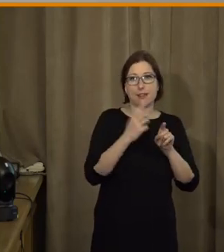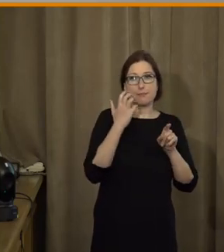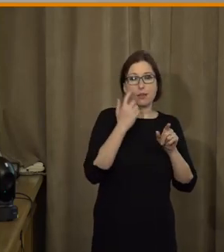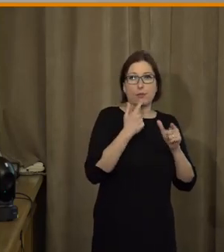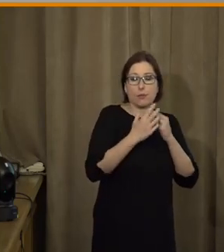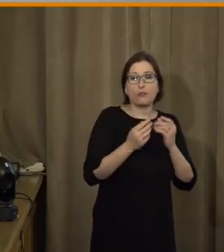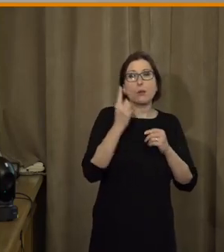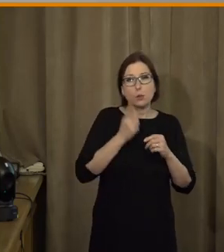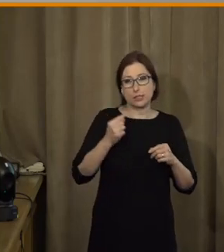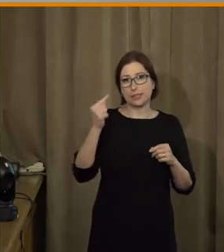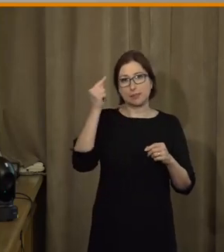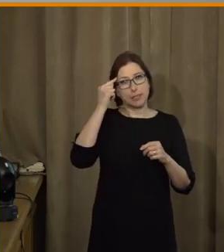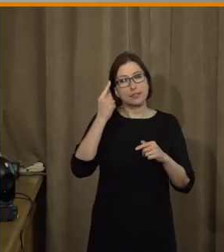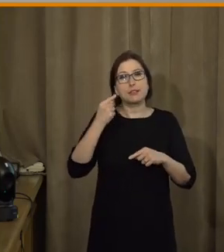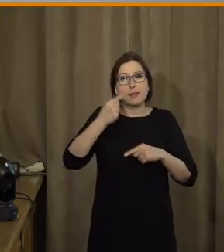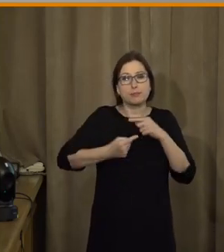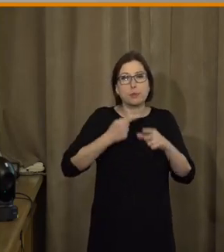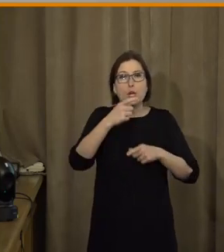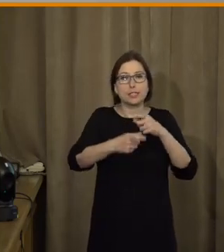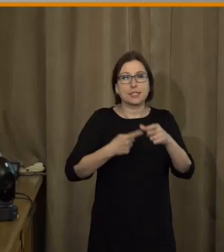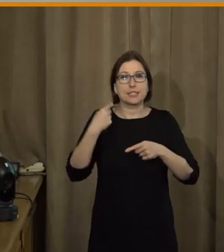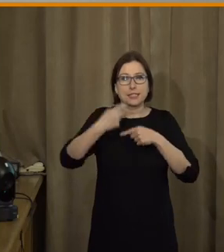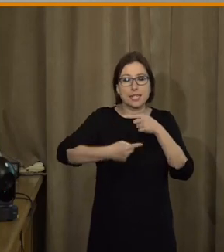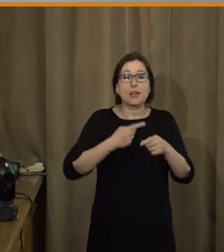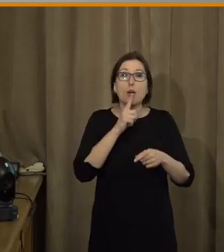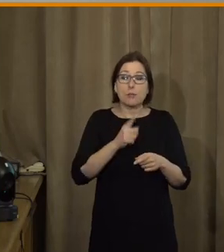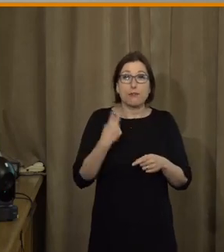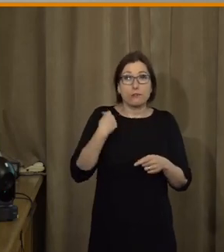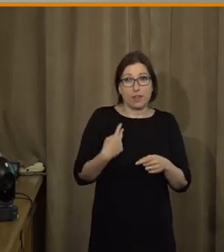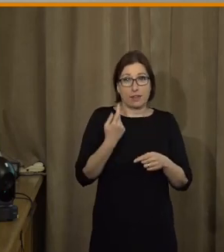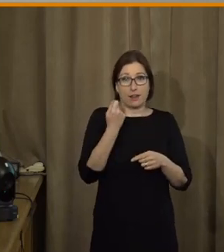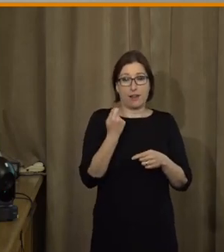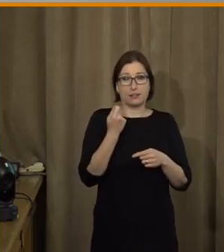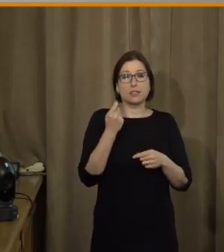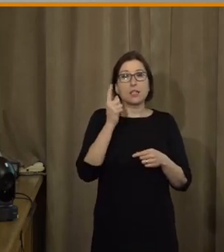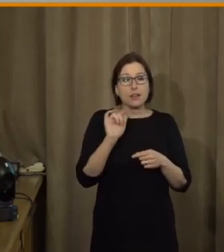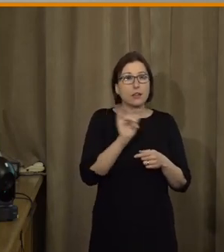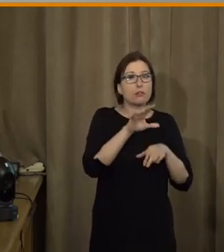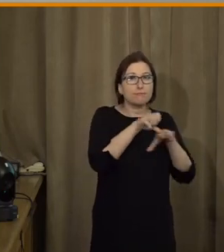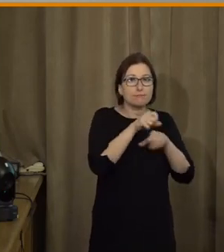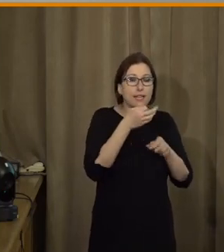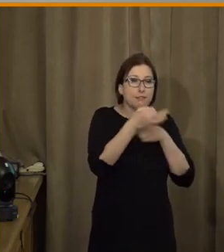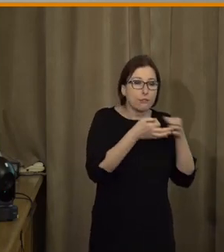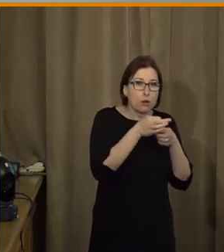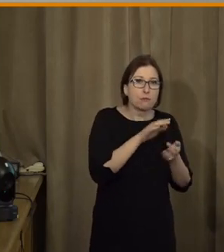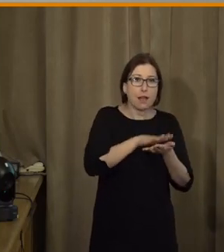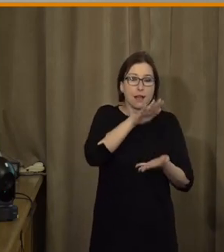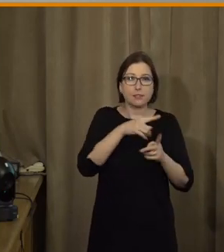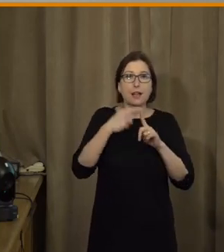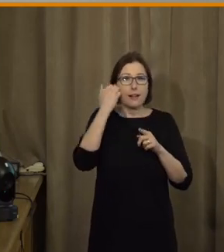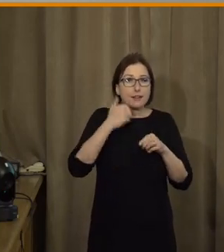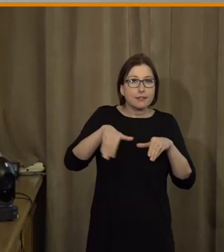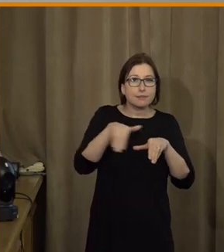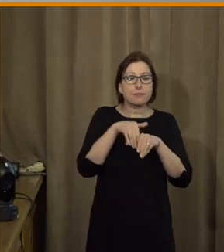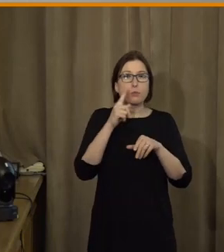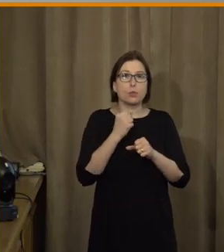myslet na tyto fáze, jakoby, že samozřejmě stojí peníze. Někdo té data musí schromažďovat, musí být na to lidé,